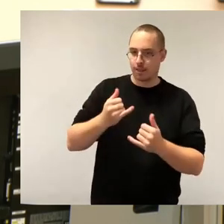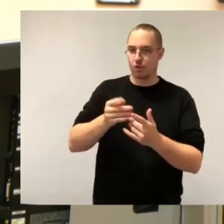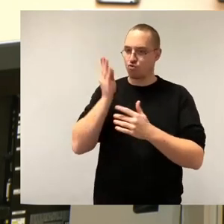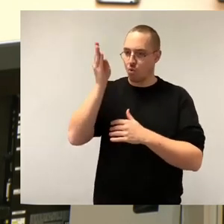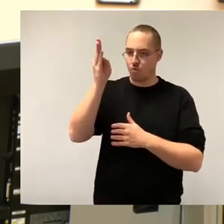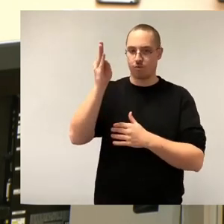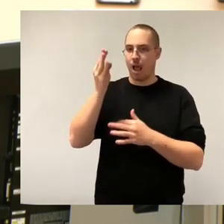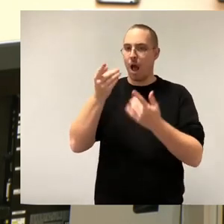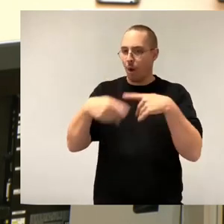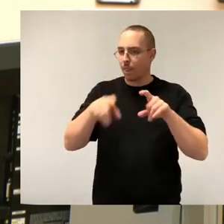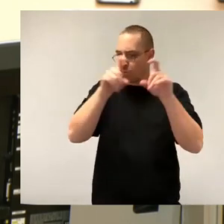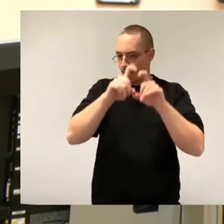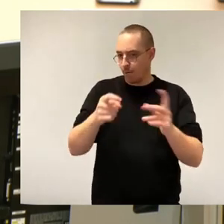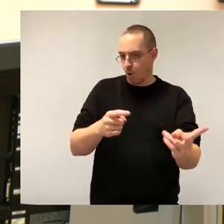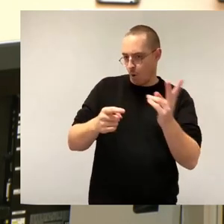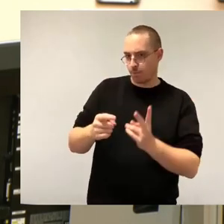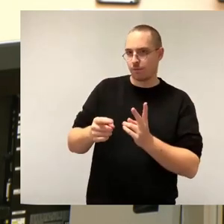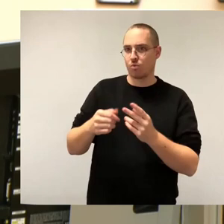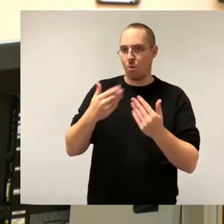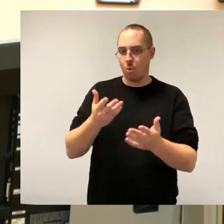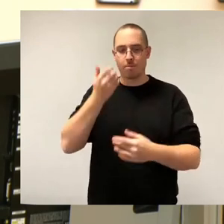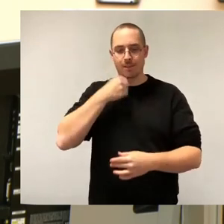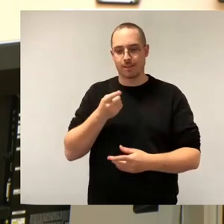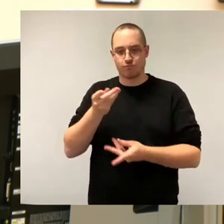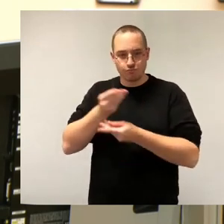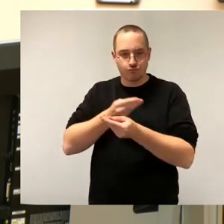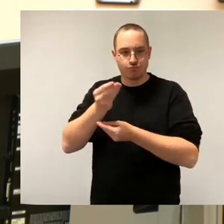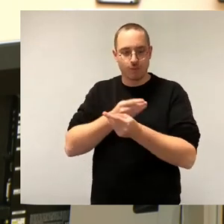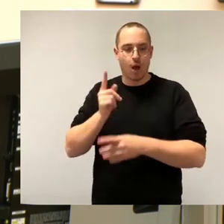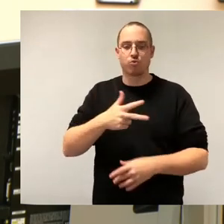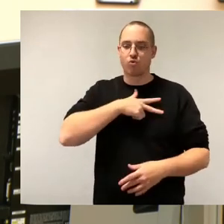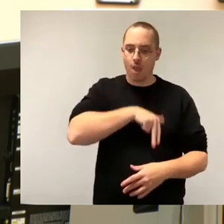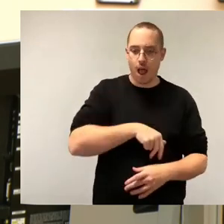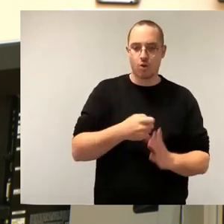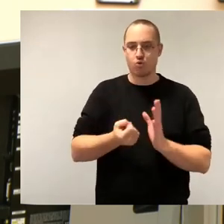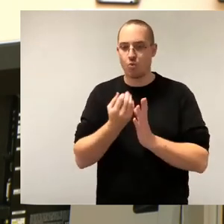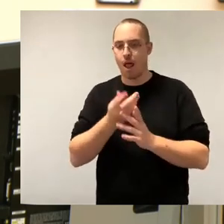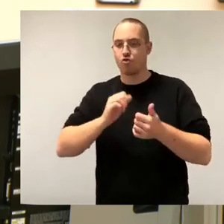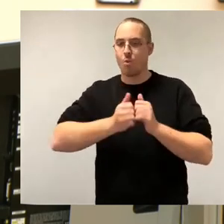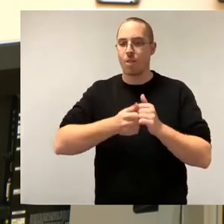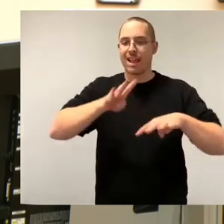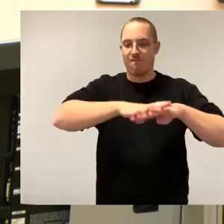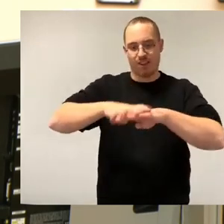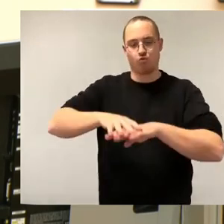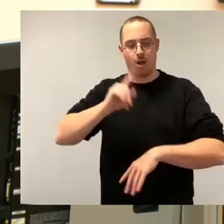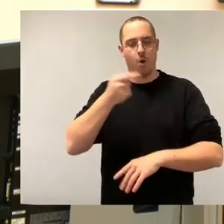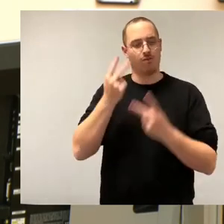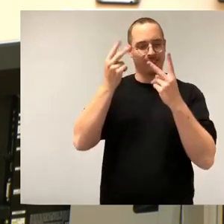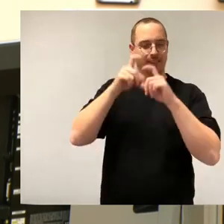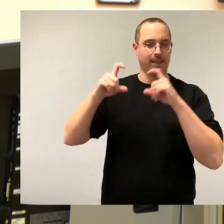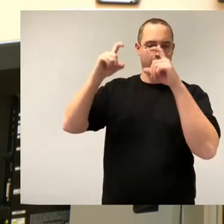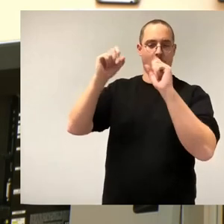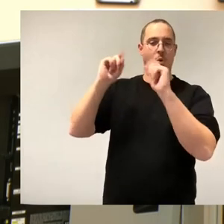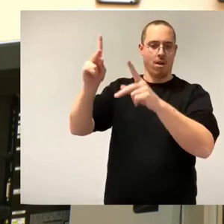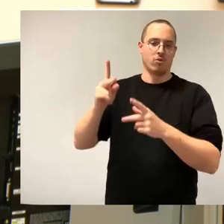über die Beteiligung dieser Unternehmen als sozialen, kulturellen und sportlichen Infrastruktur der Stadt Dresden zu verhandeln.